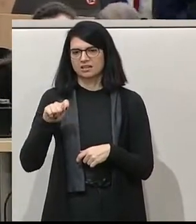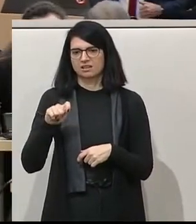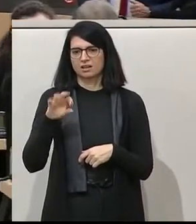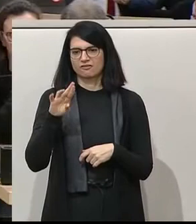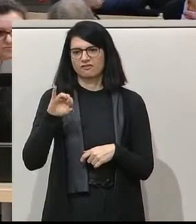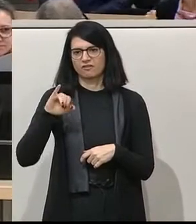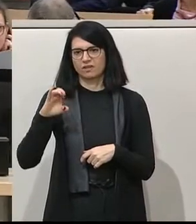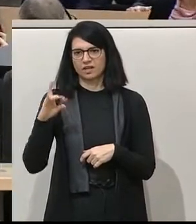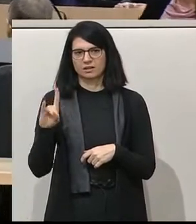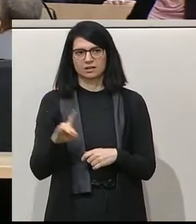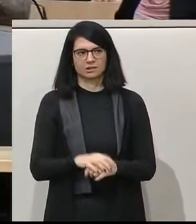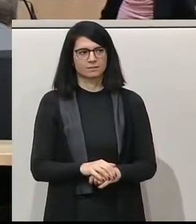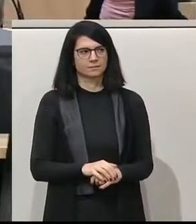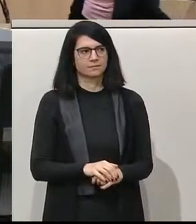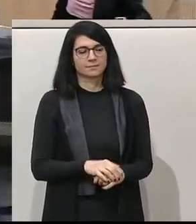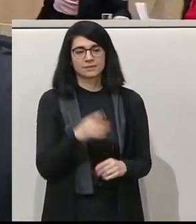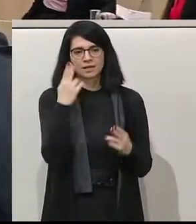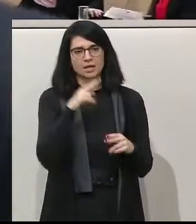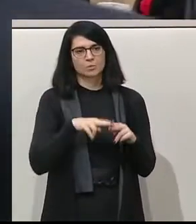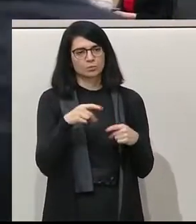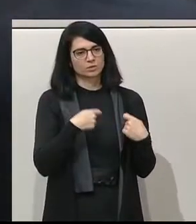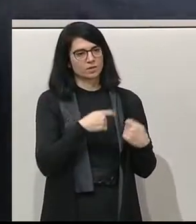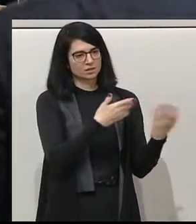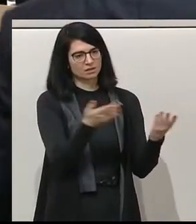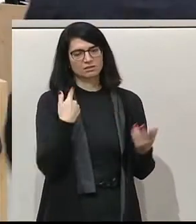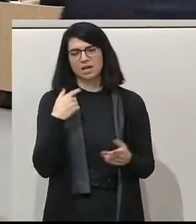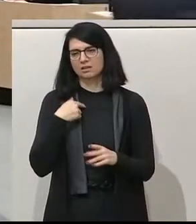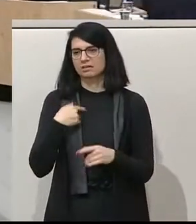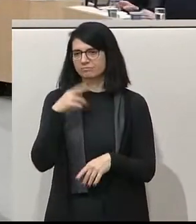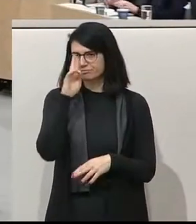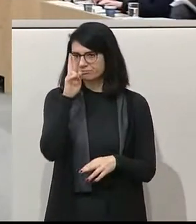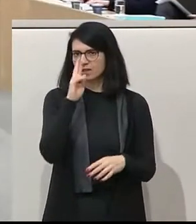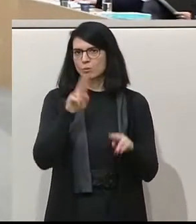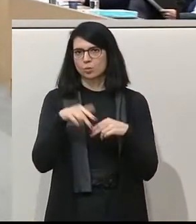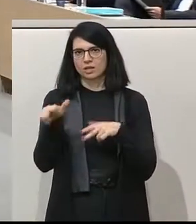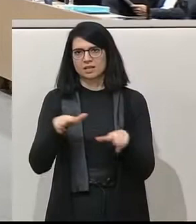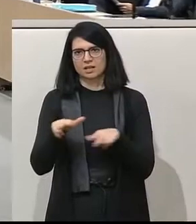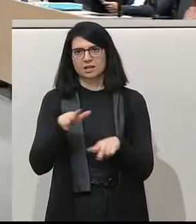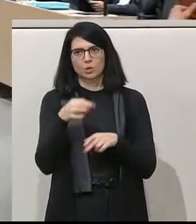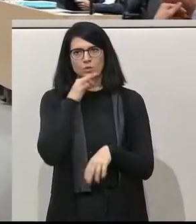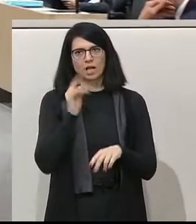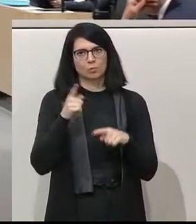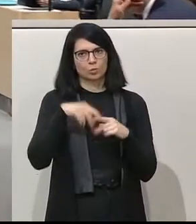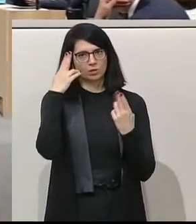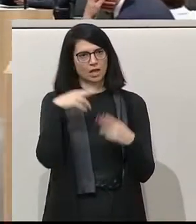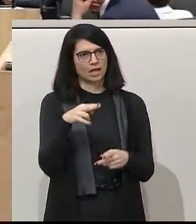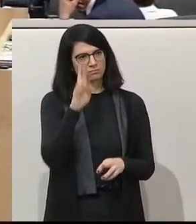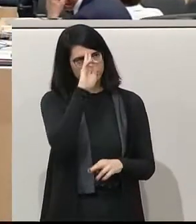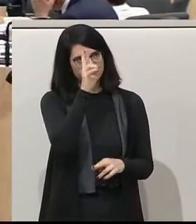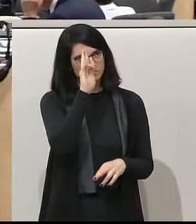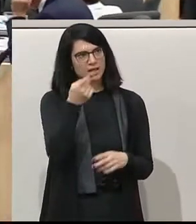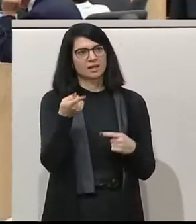Vielen Dank, Frau Präsidentin, Herr Bundespräsident, geschätzte Damen und Herren der Bundesregierung, geschätzte